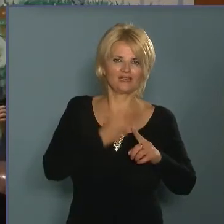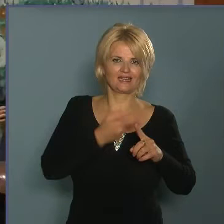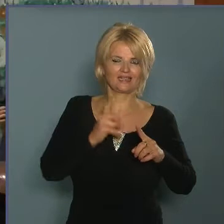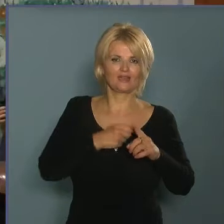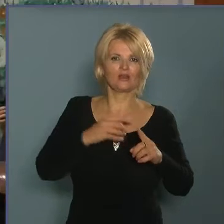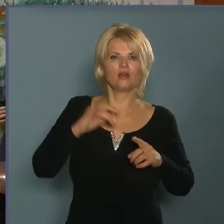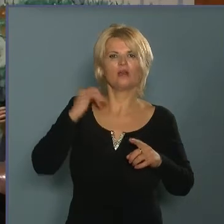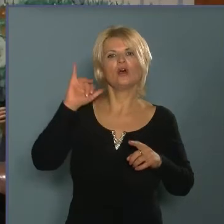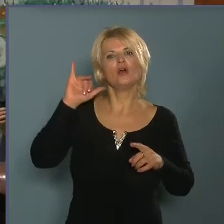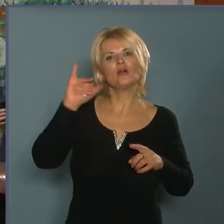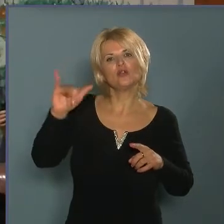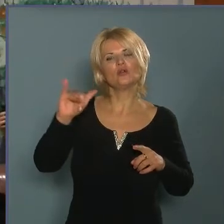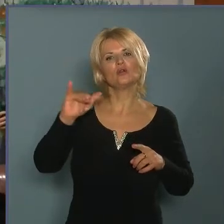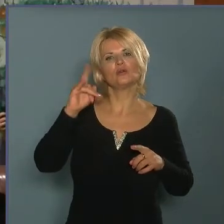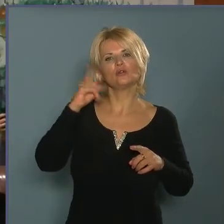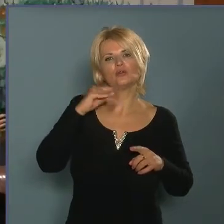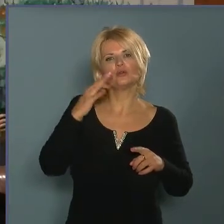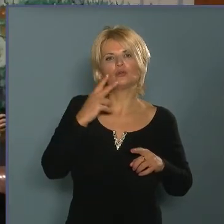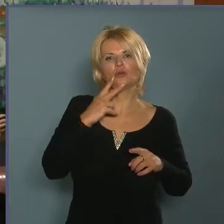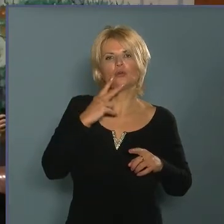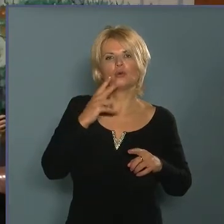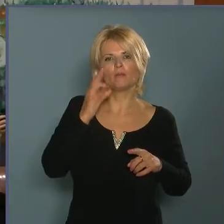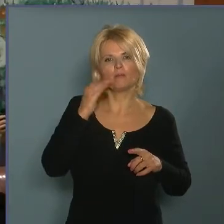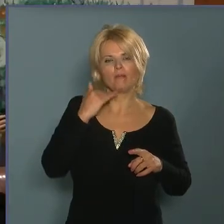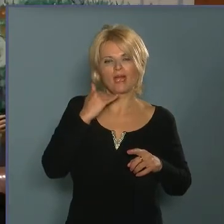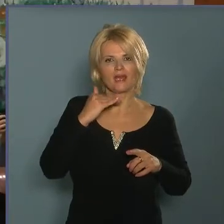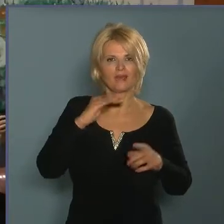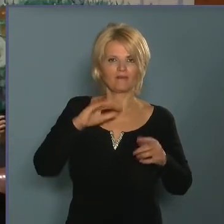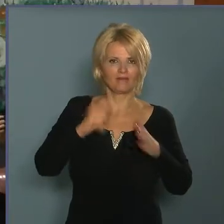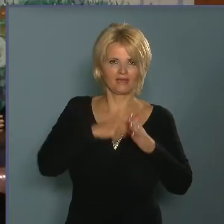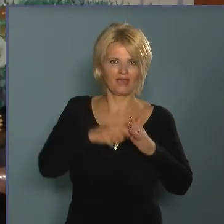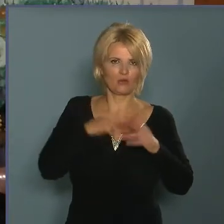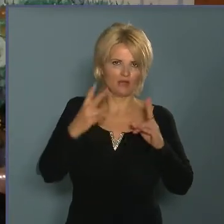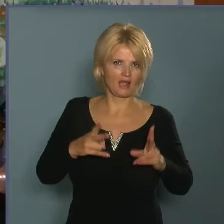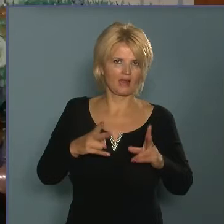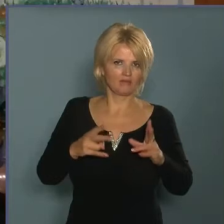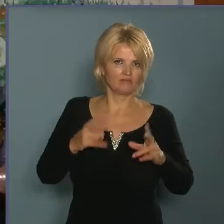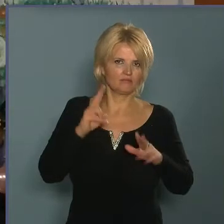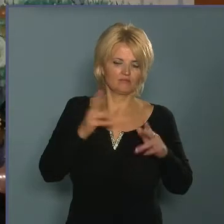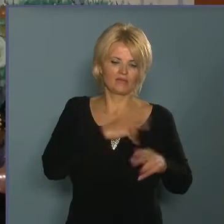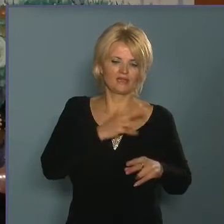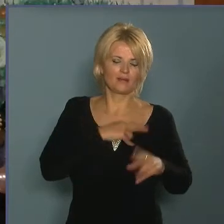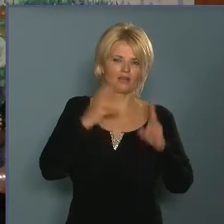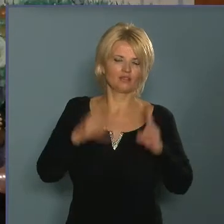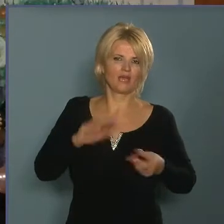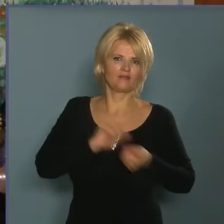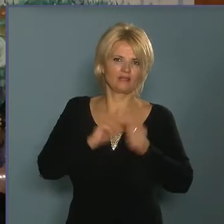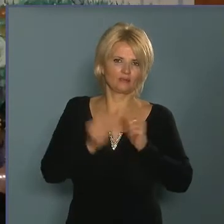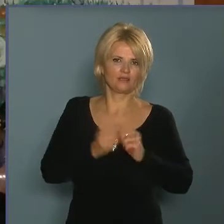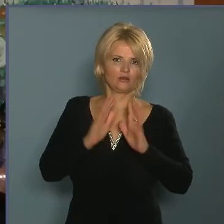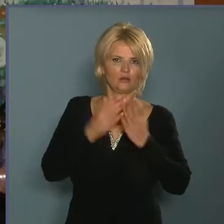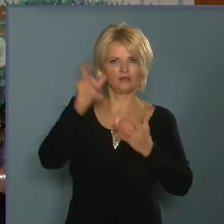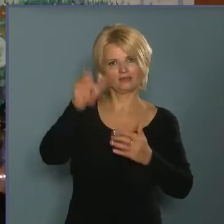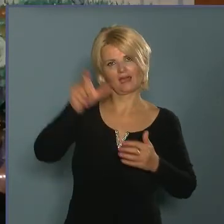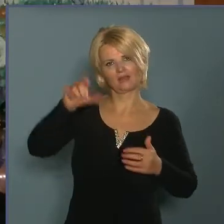lenne YouTube videókat készíteni könyvajánlókról, szóval egy picit változnia kell szerintem a könyvkiadásnak és a könyvtáraknak is, most kezdjük csak